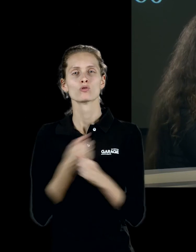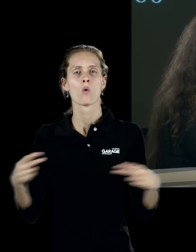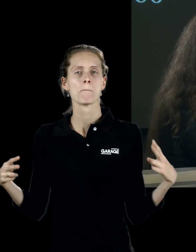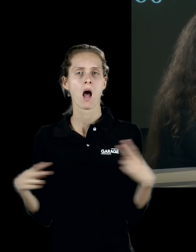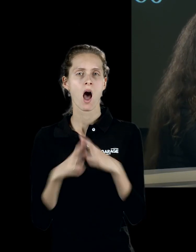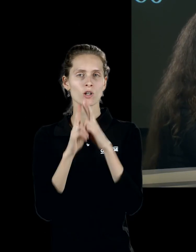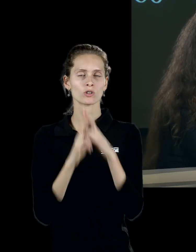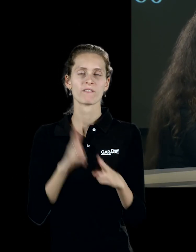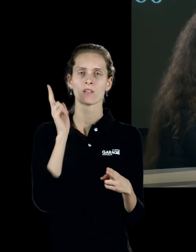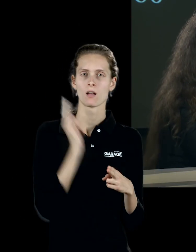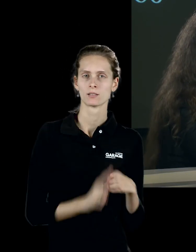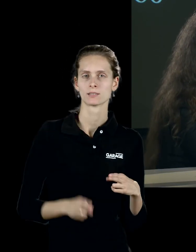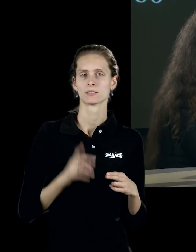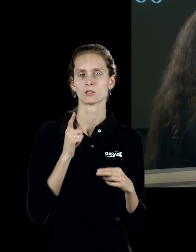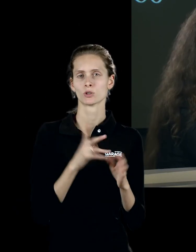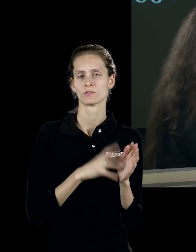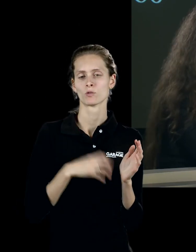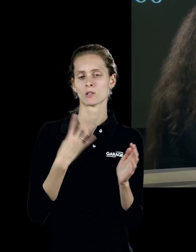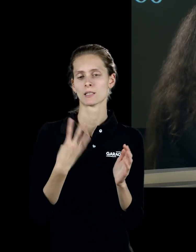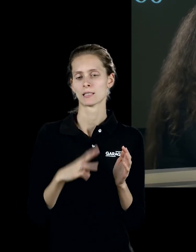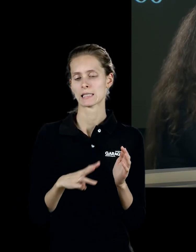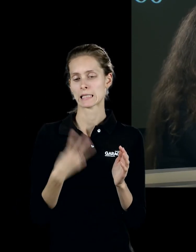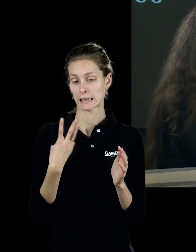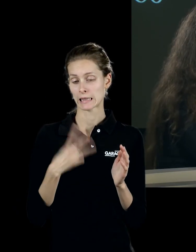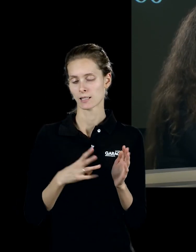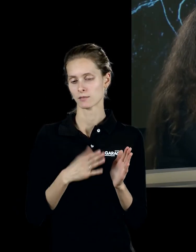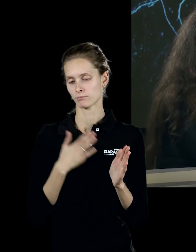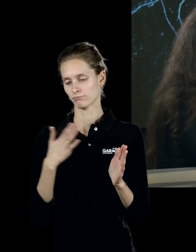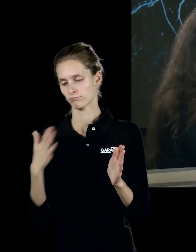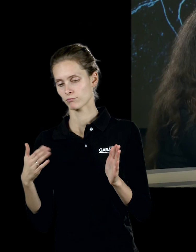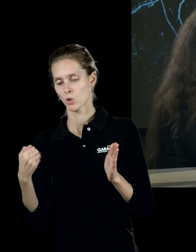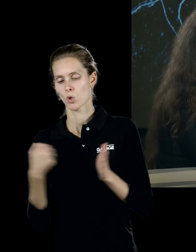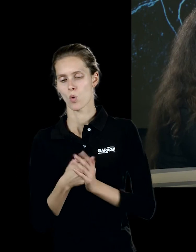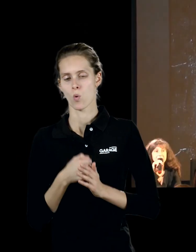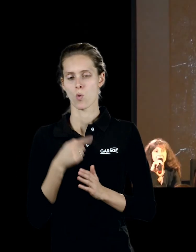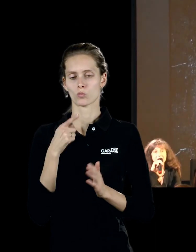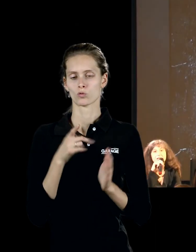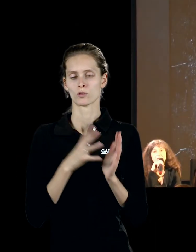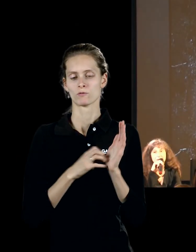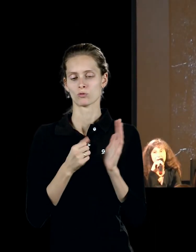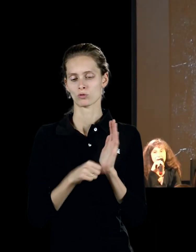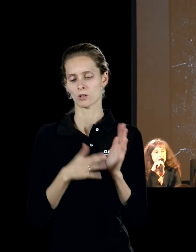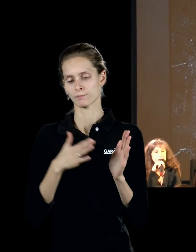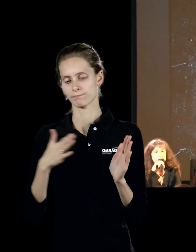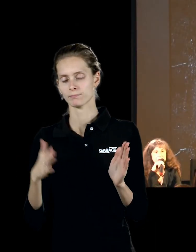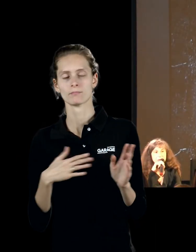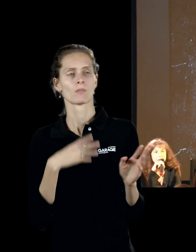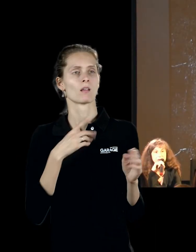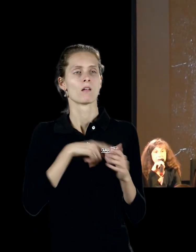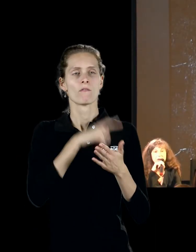с конца 30-х годов и до 60-х годов он собирал и снимал городские граффити.